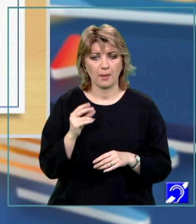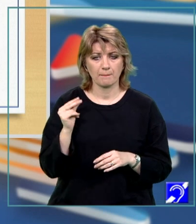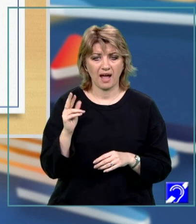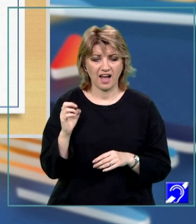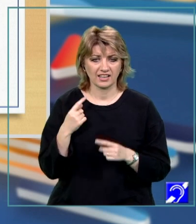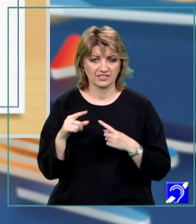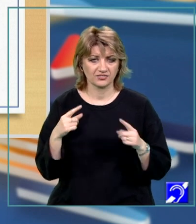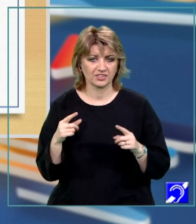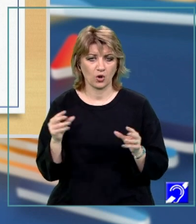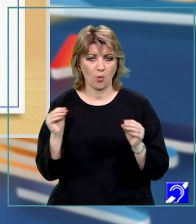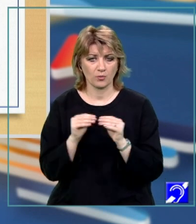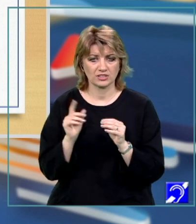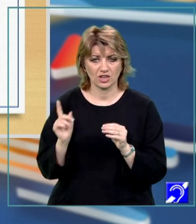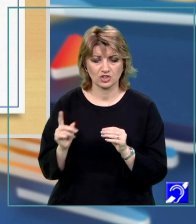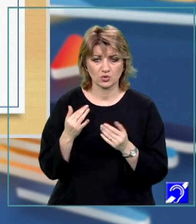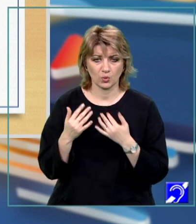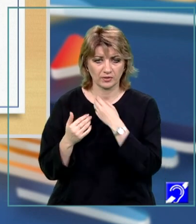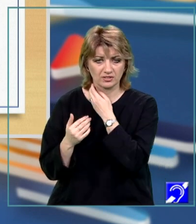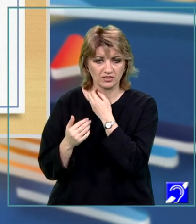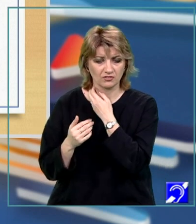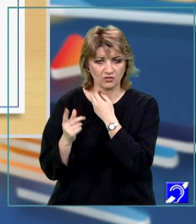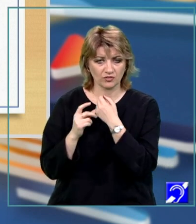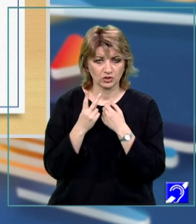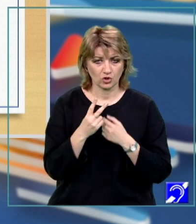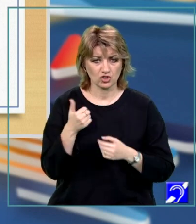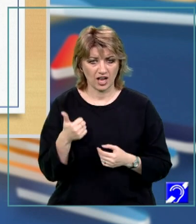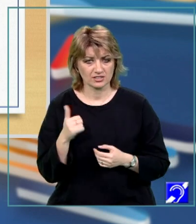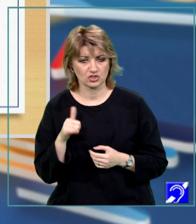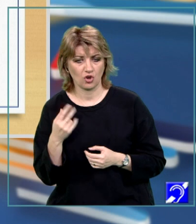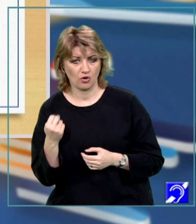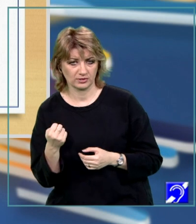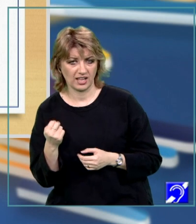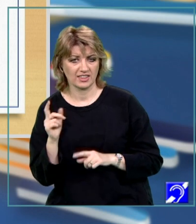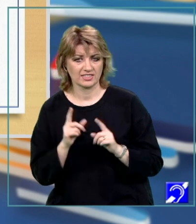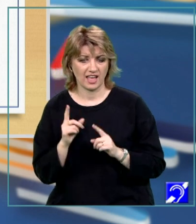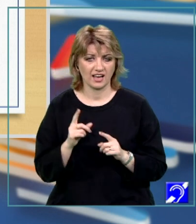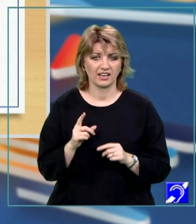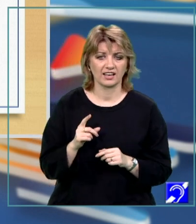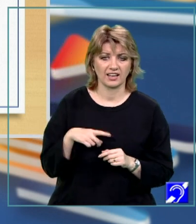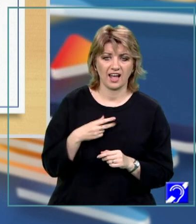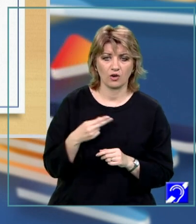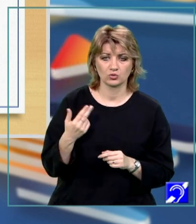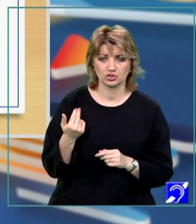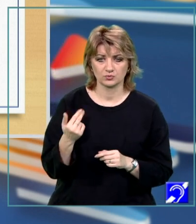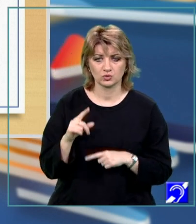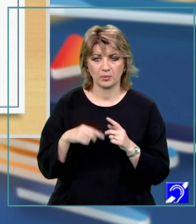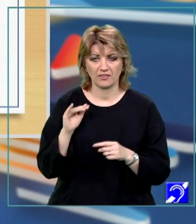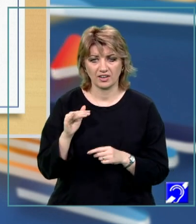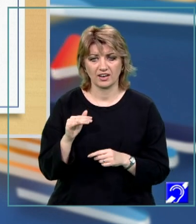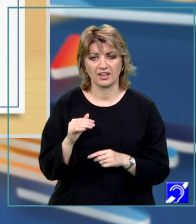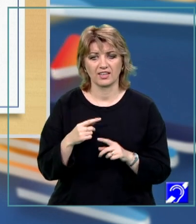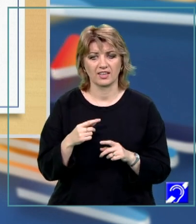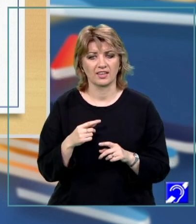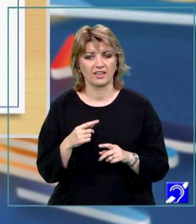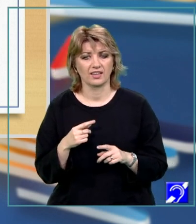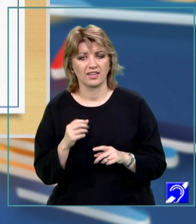din componența acestui număr vor fi 2, 6, respectiv 8. Dacă N egal cu 15, după apel S va avea valoarea 0.